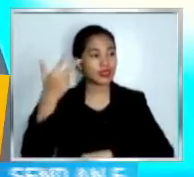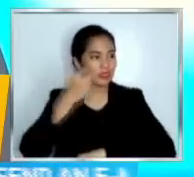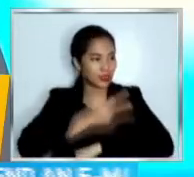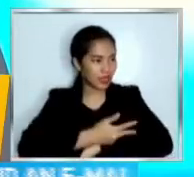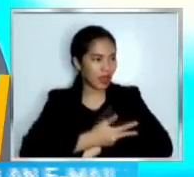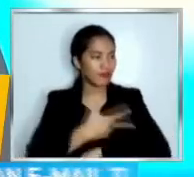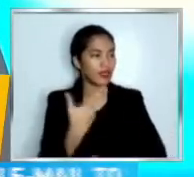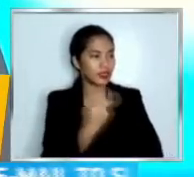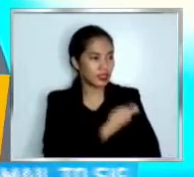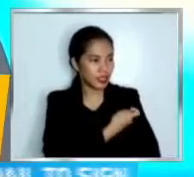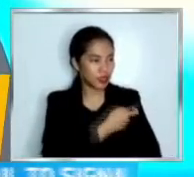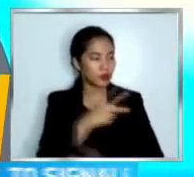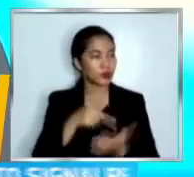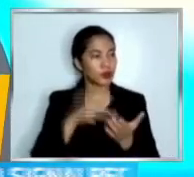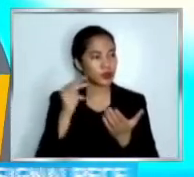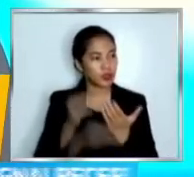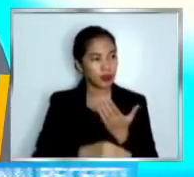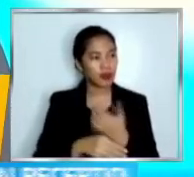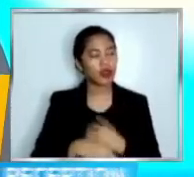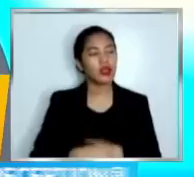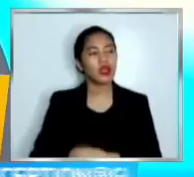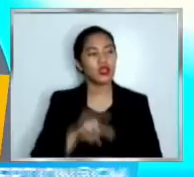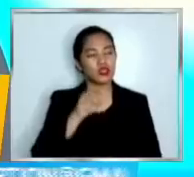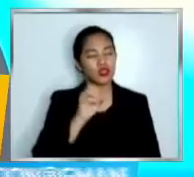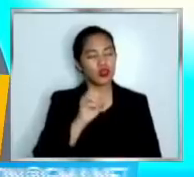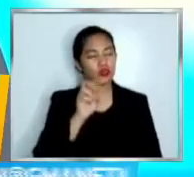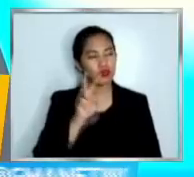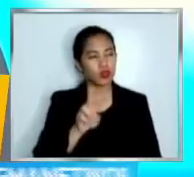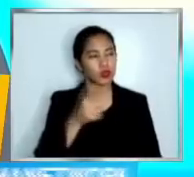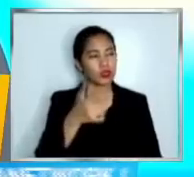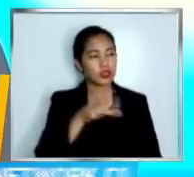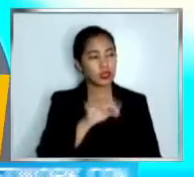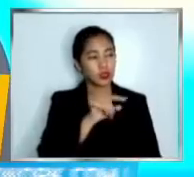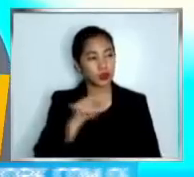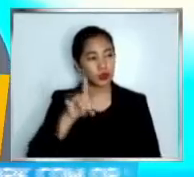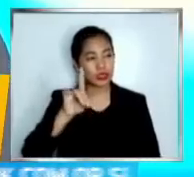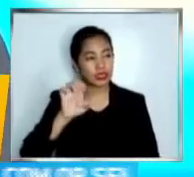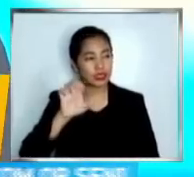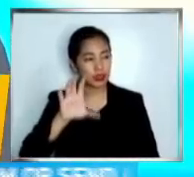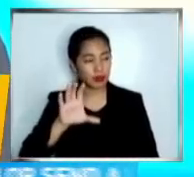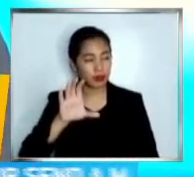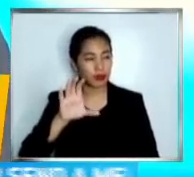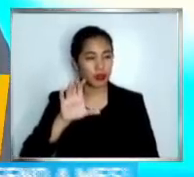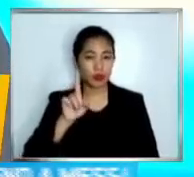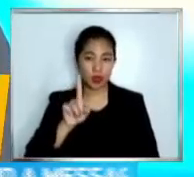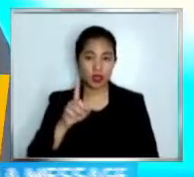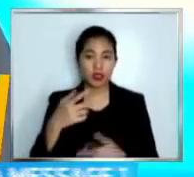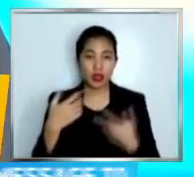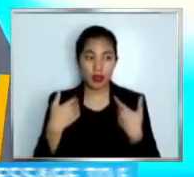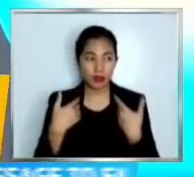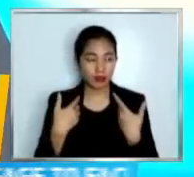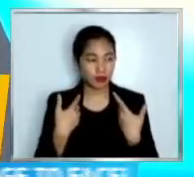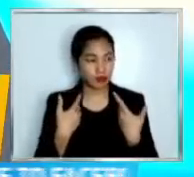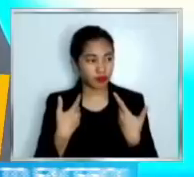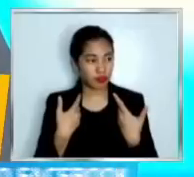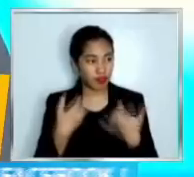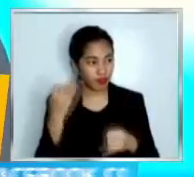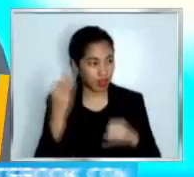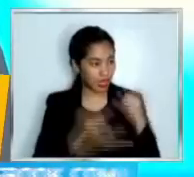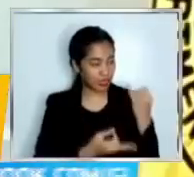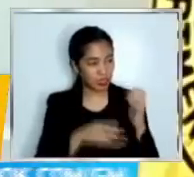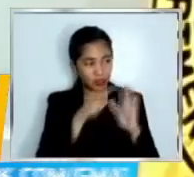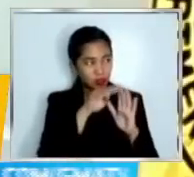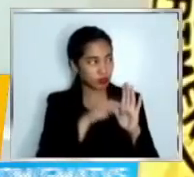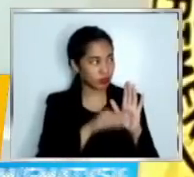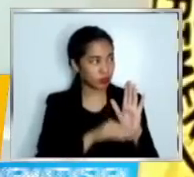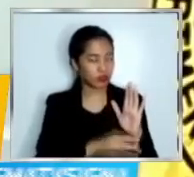29 hanggang December 1. May final details na po ba kung walang pasok dun sa mga nabanggit na araw? Ay, hindi talagang may pasok yan